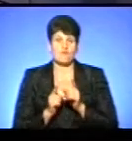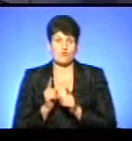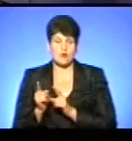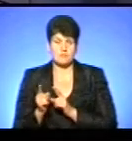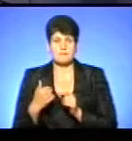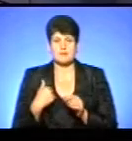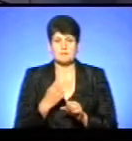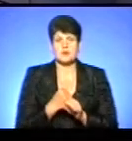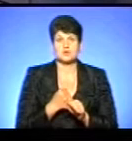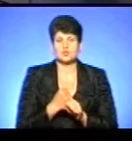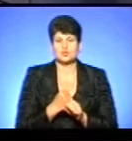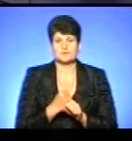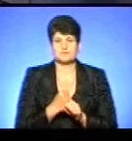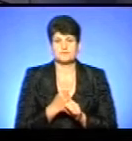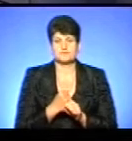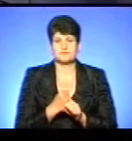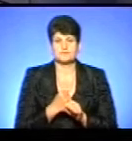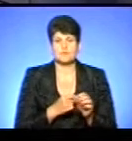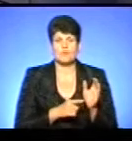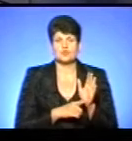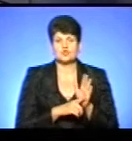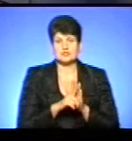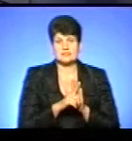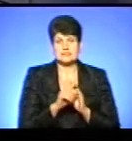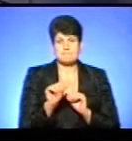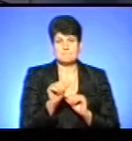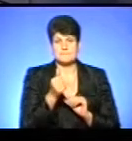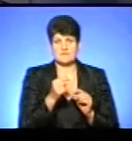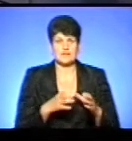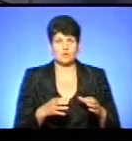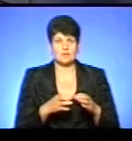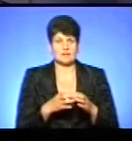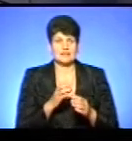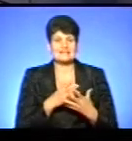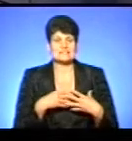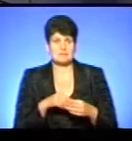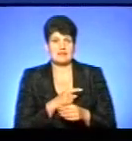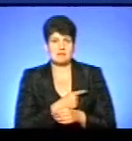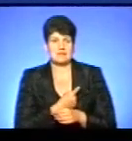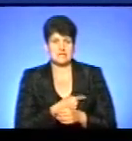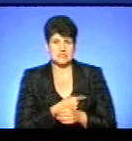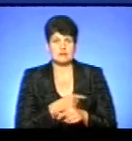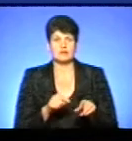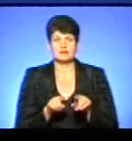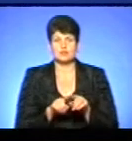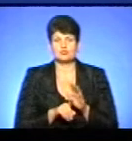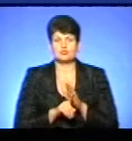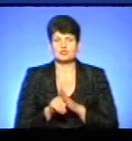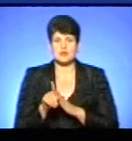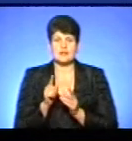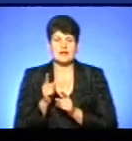працюємо, починаючи з первинної ланки, це сімейна медицина, також ми почали